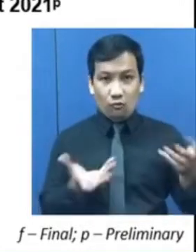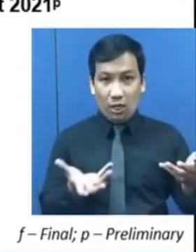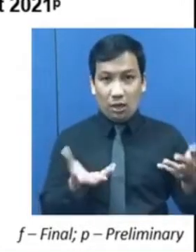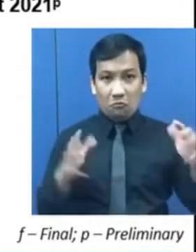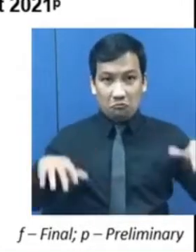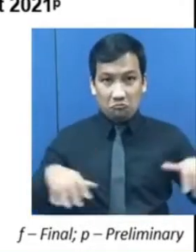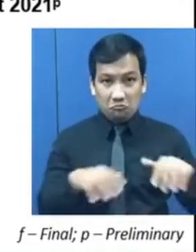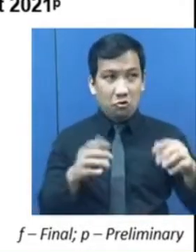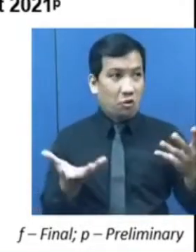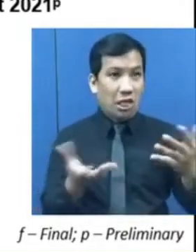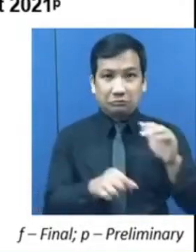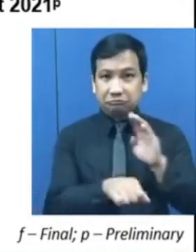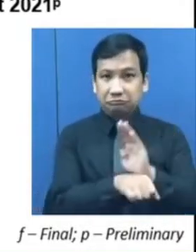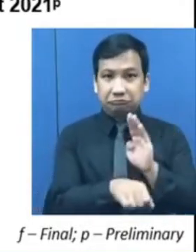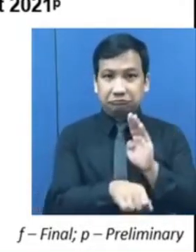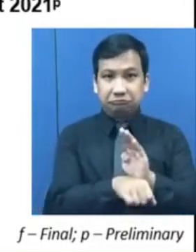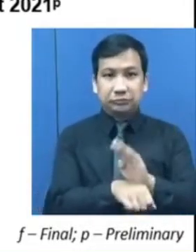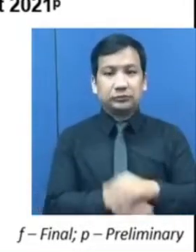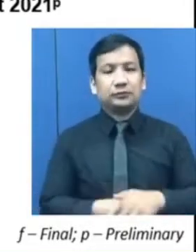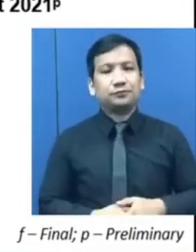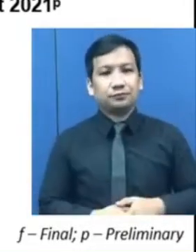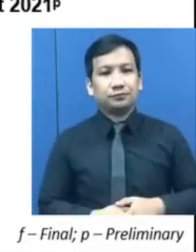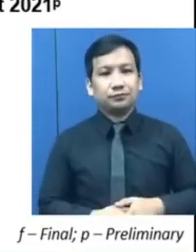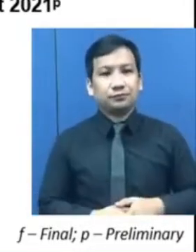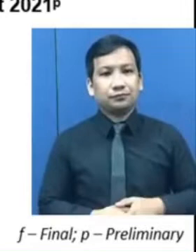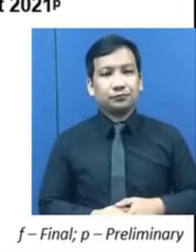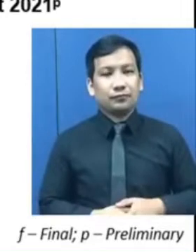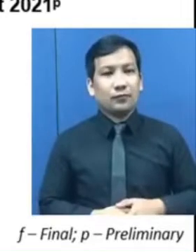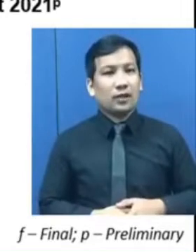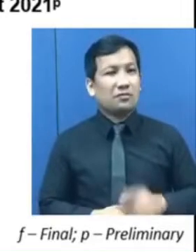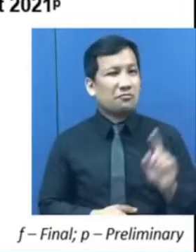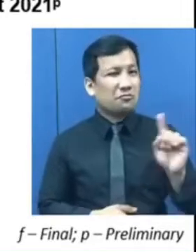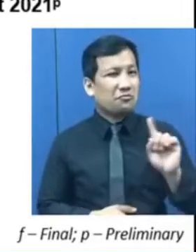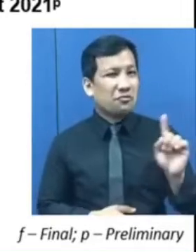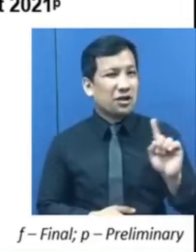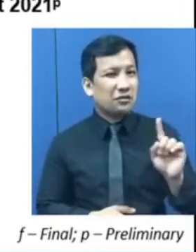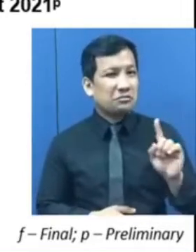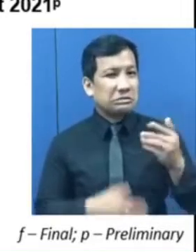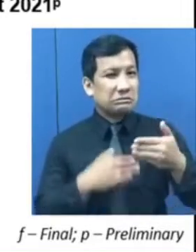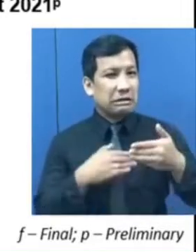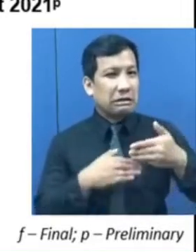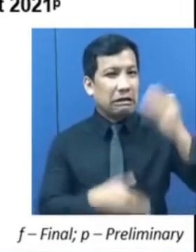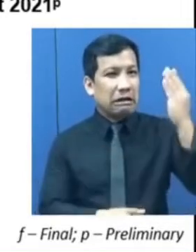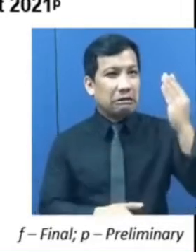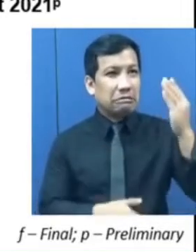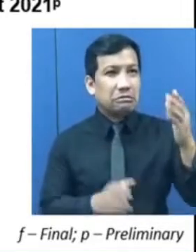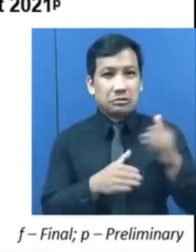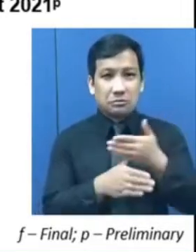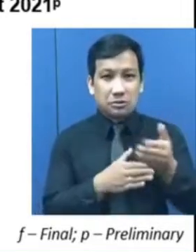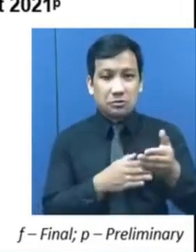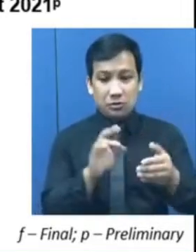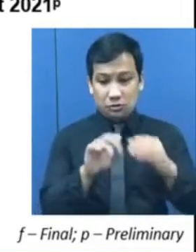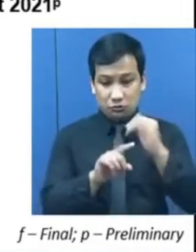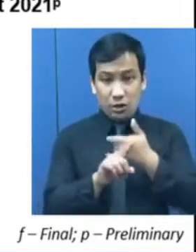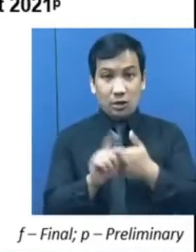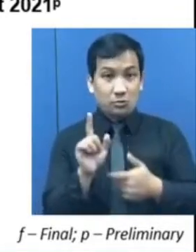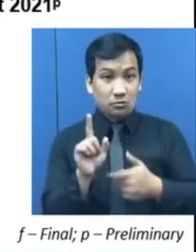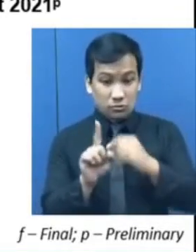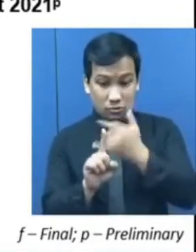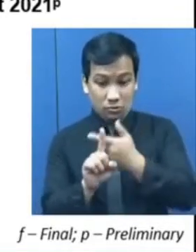negosyo nitong Oktubre 2021. Ito ay mas mataas kumpara sa naitala noong Hulyo 2021,